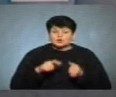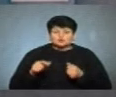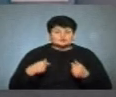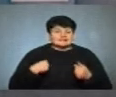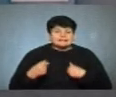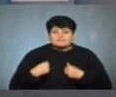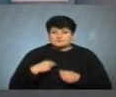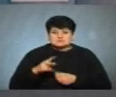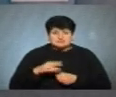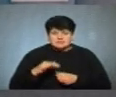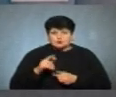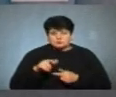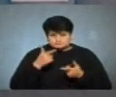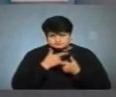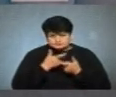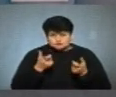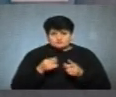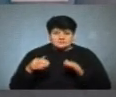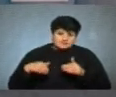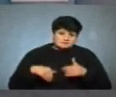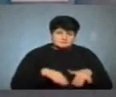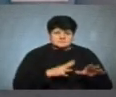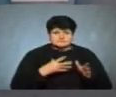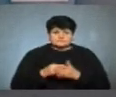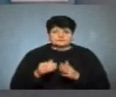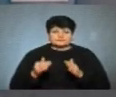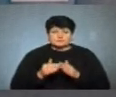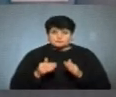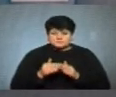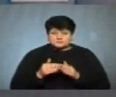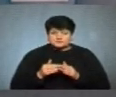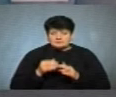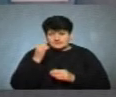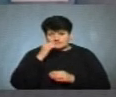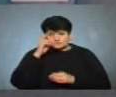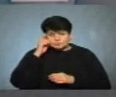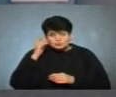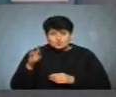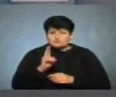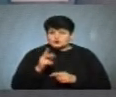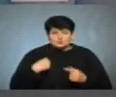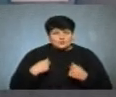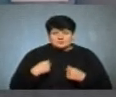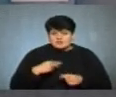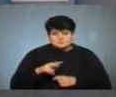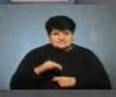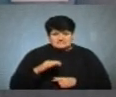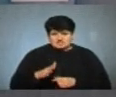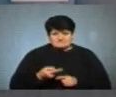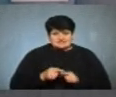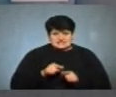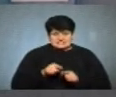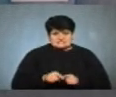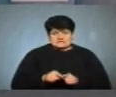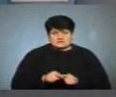постраждали, людей попередили, щоб вони покинули свої домівки. І, відповідно, дякувати Богу, ніхто не постраждав на цій пожежі, окрім